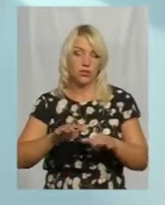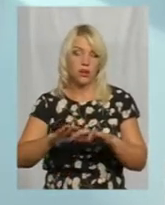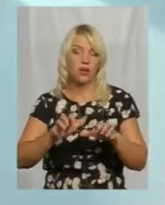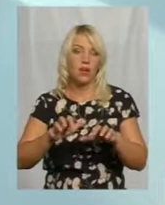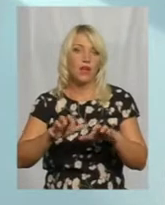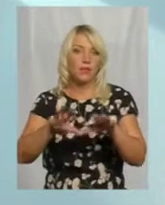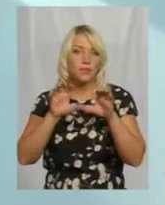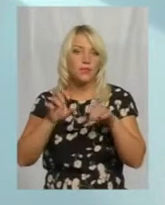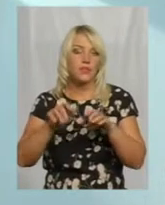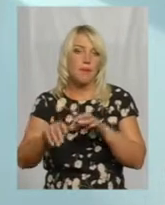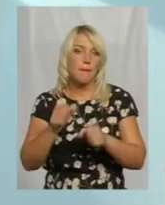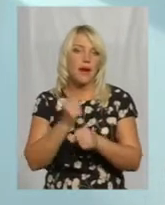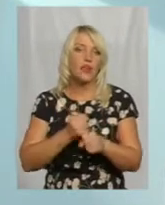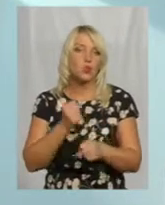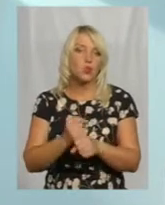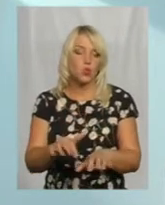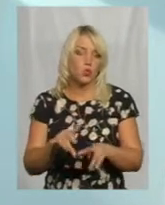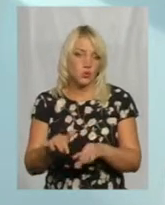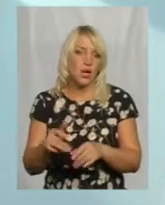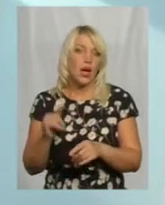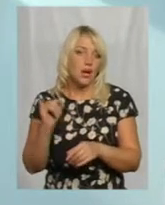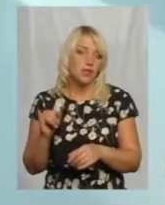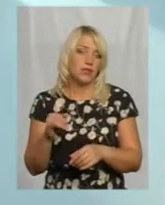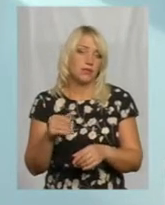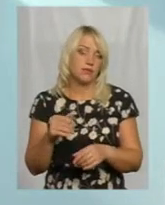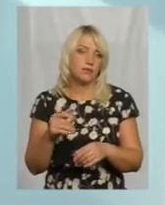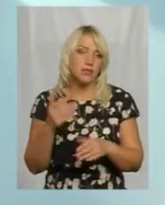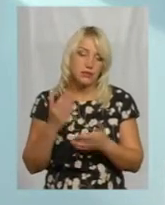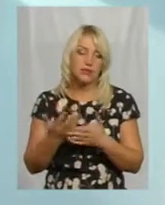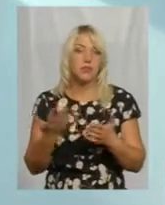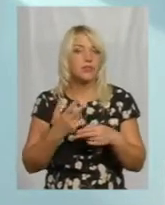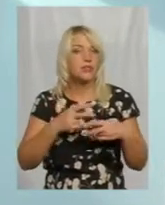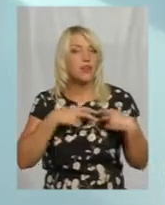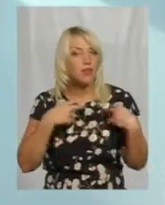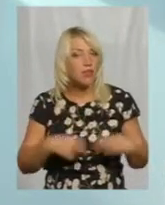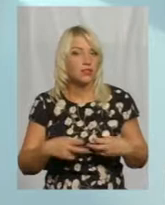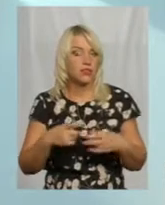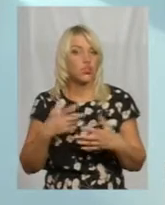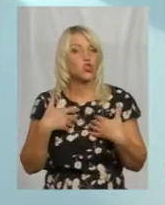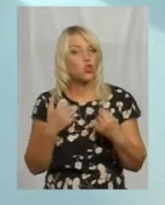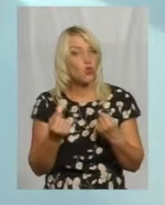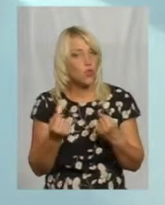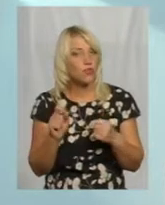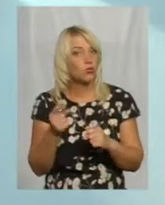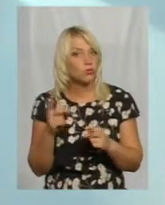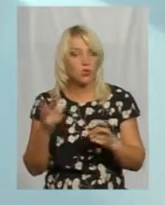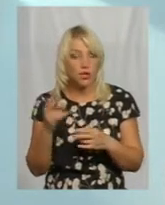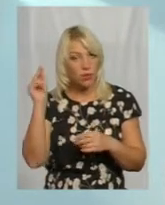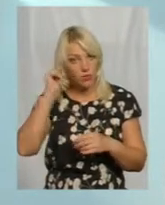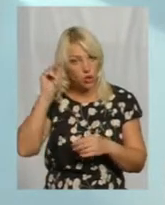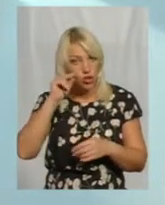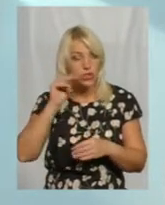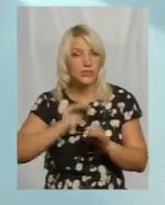Але зрозуміло, що десь якийсь певний є ризик в тому, і за здоров'ям, тому що треба вчити